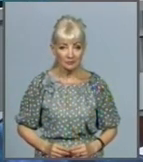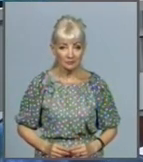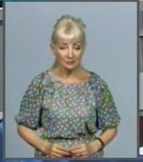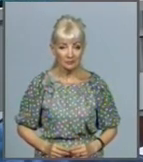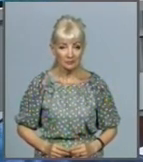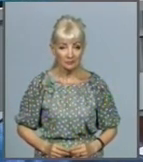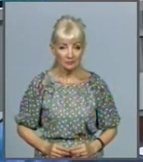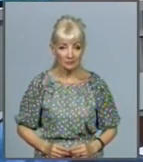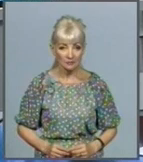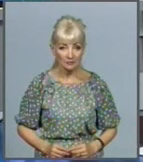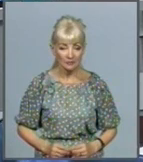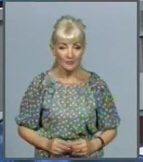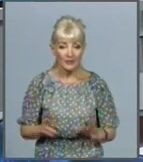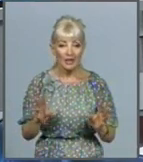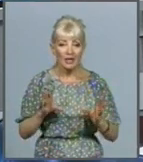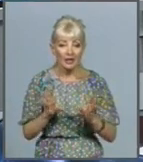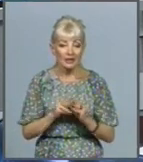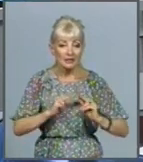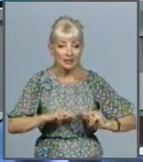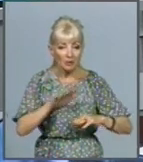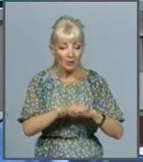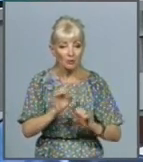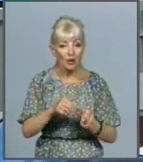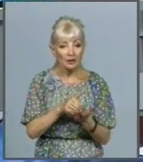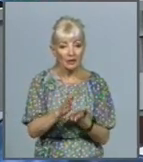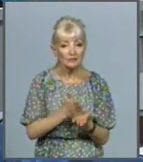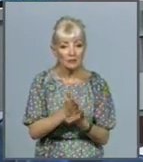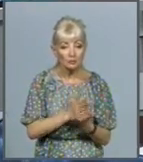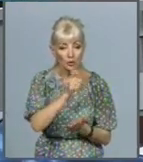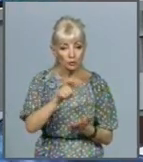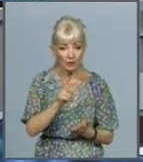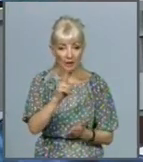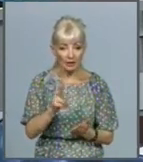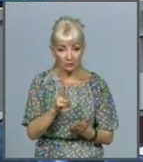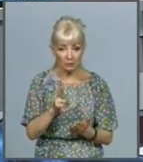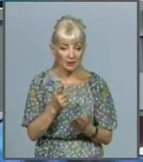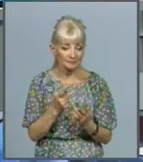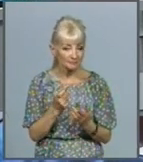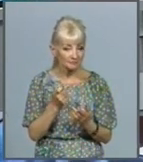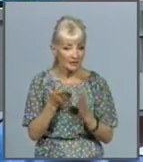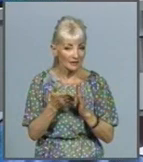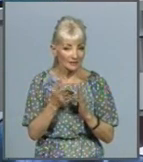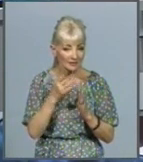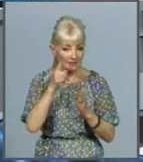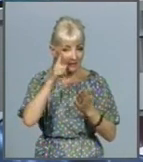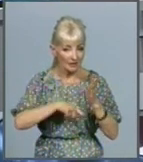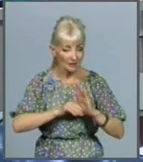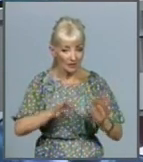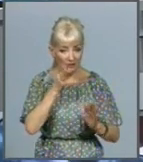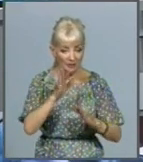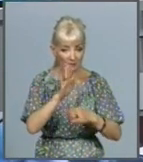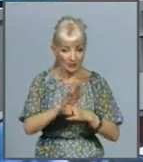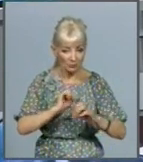Співробітники банку можуть відмовити в обслуговуванні клієнту, який не викликає довіри. Про це йдеться у постанові правління Національного банку.